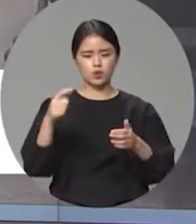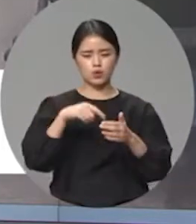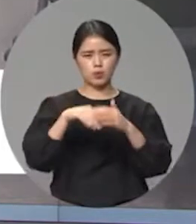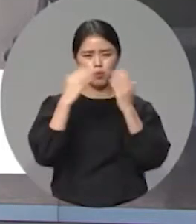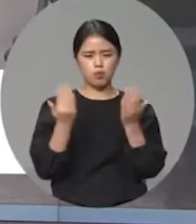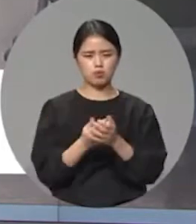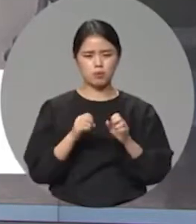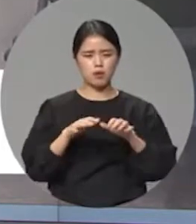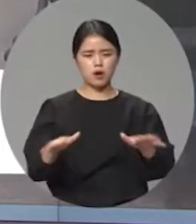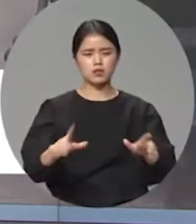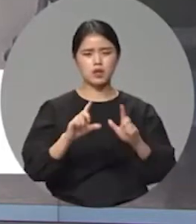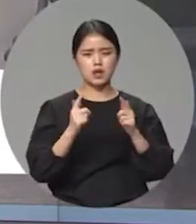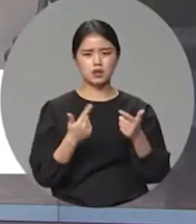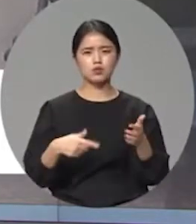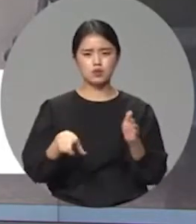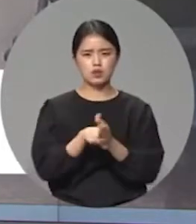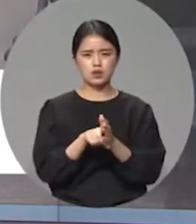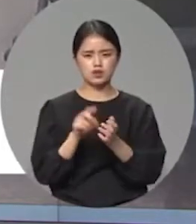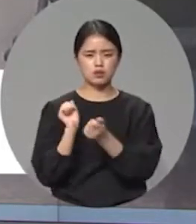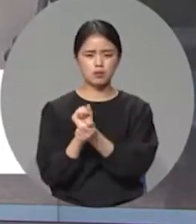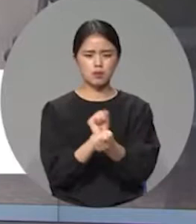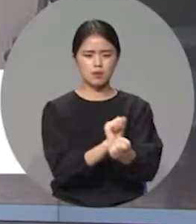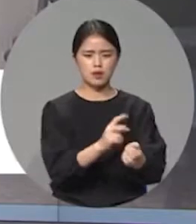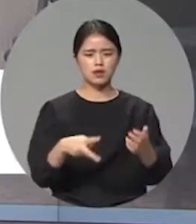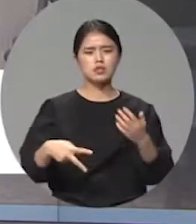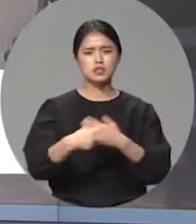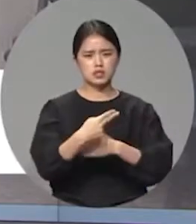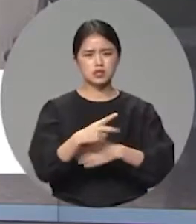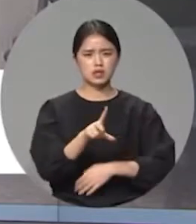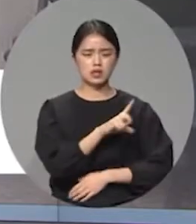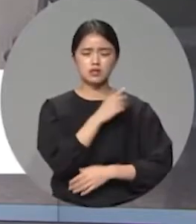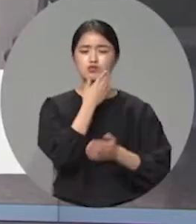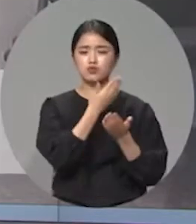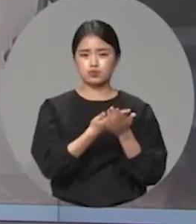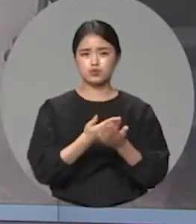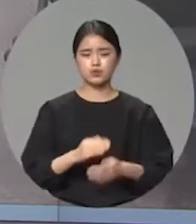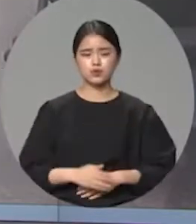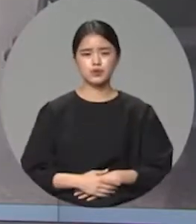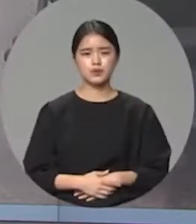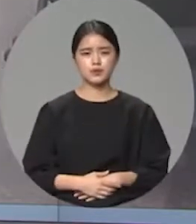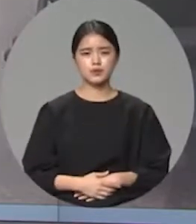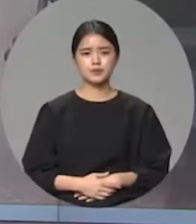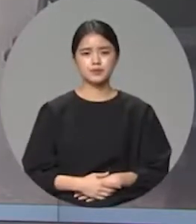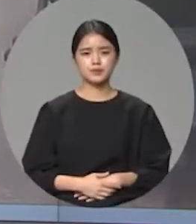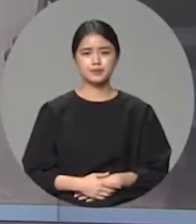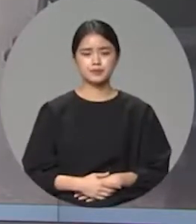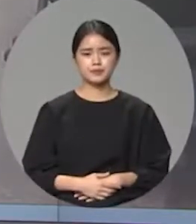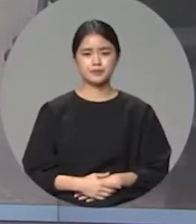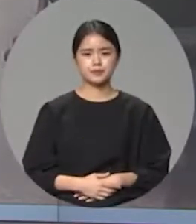지역으로 퍼지지 않도록 감염의 고리를 끊는 게 현재로서는 관건인 상황입니다. 이경희 기자입니다.